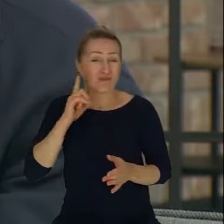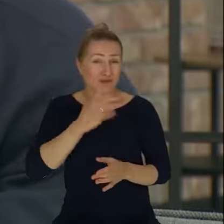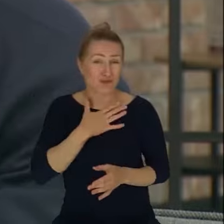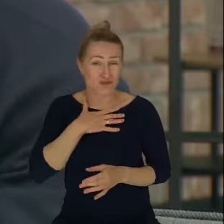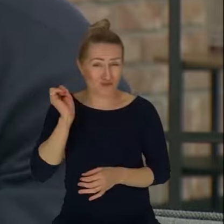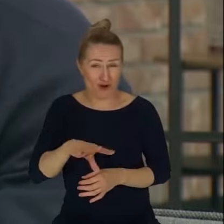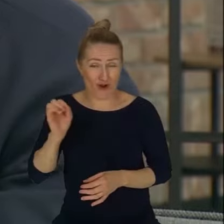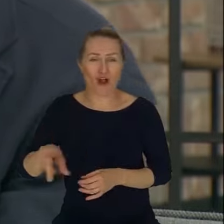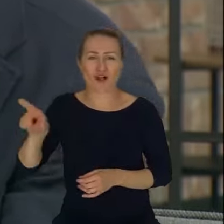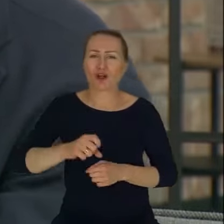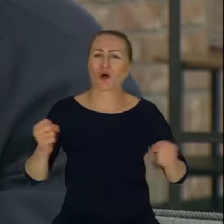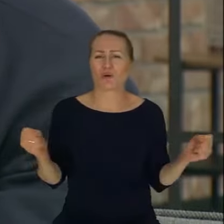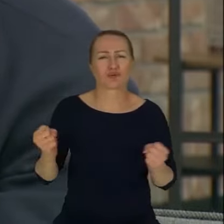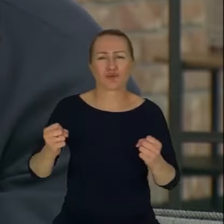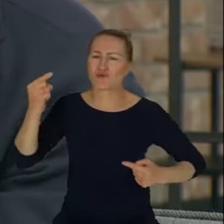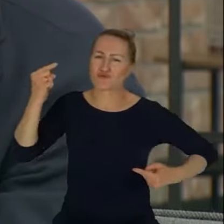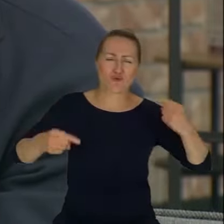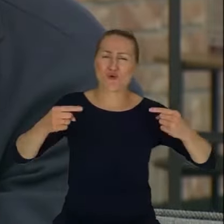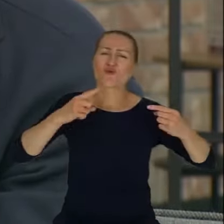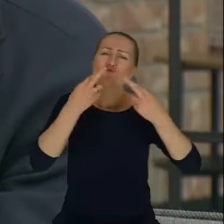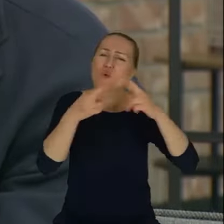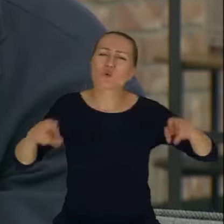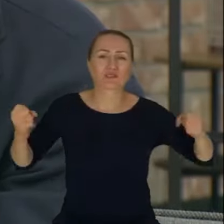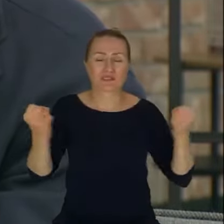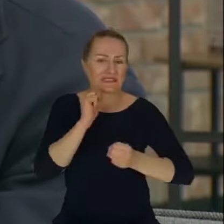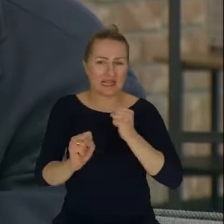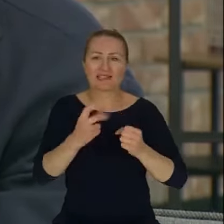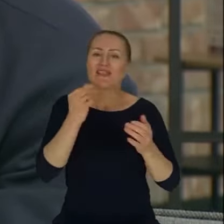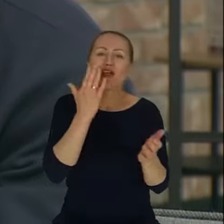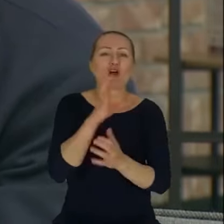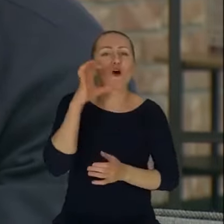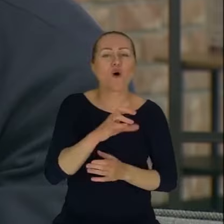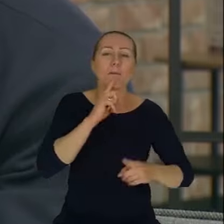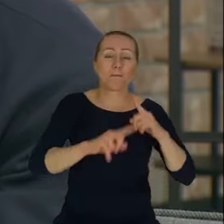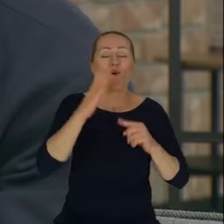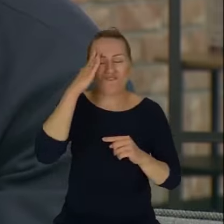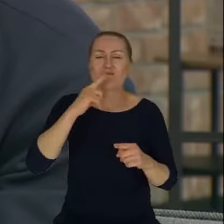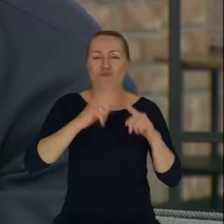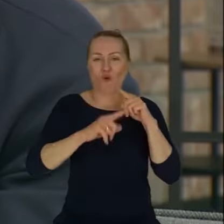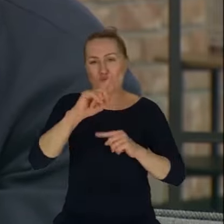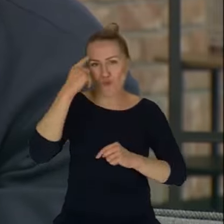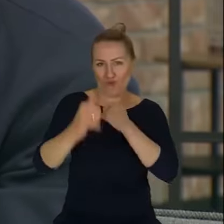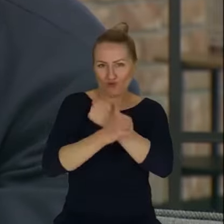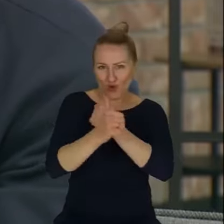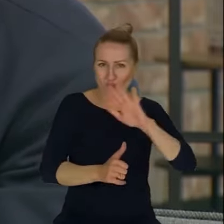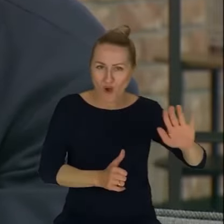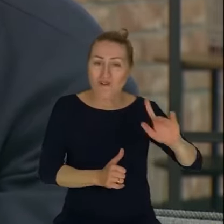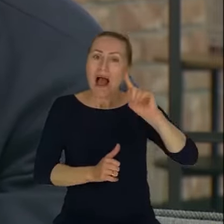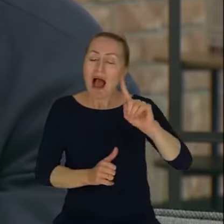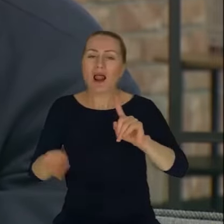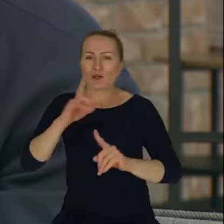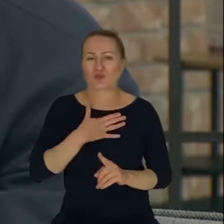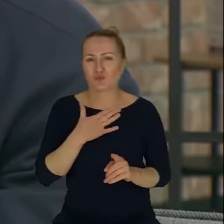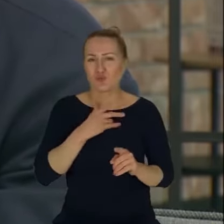po prostu społeczna, bardzo poważna i to nie tylko związana z polityką. Ona oczywiście jest tłem głównym, ale jednak takie tsunami kryzysów, które mieliśmy